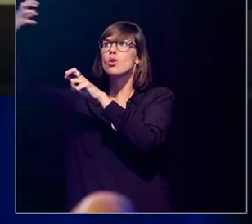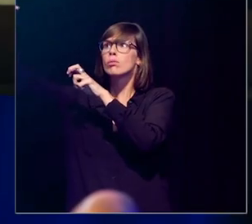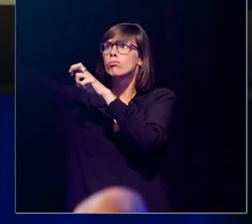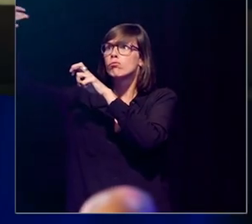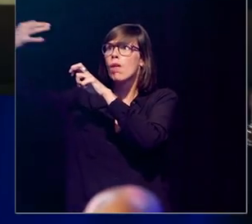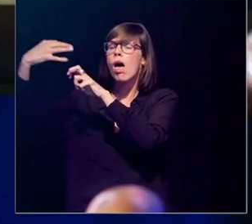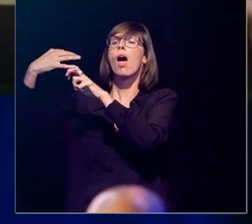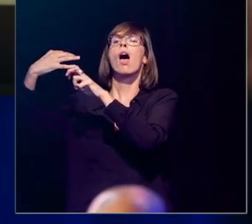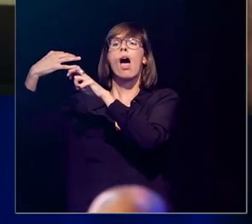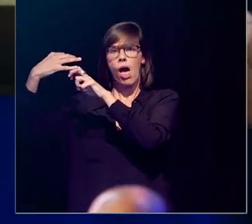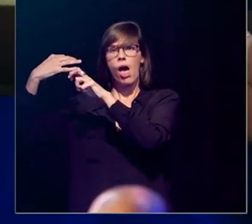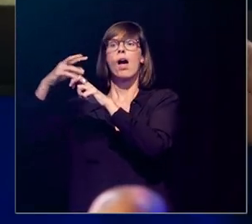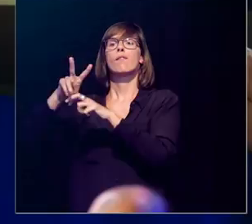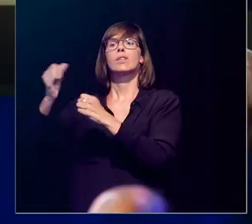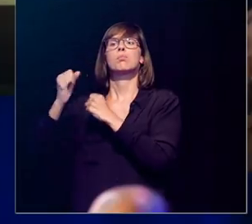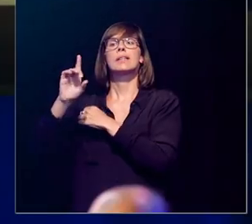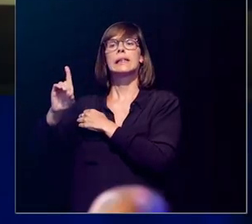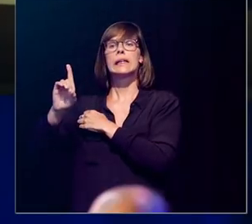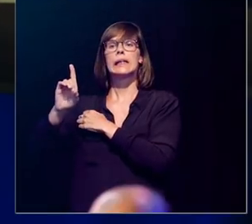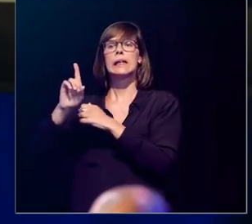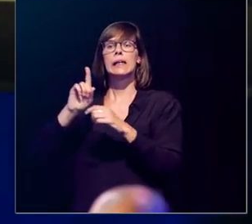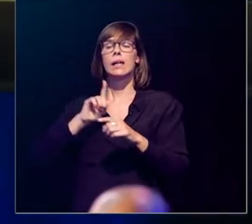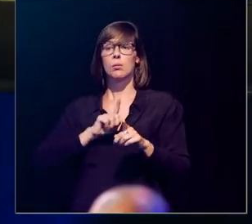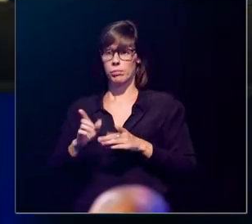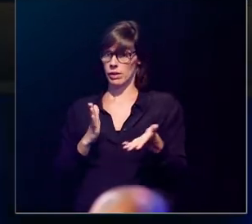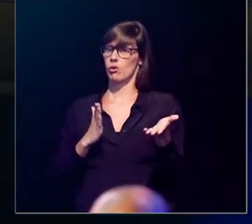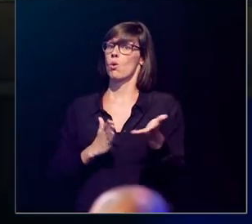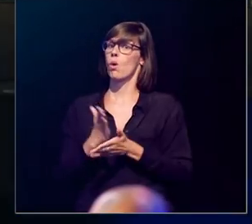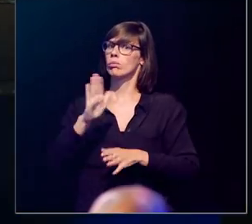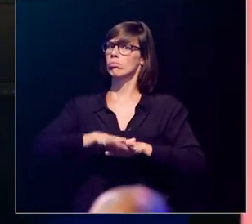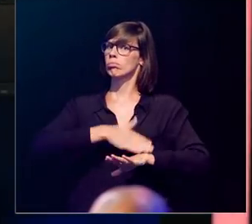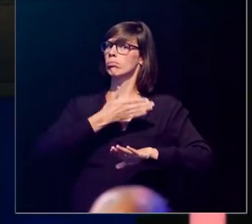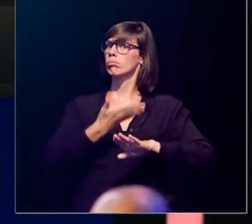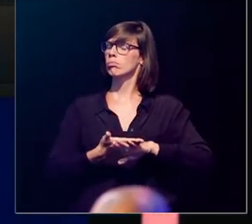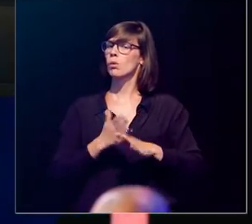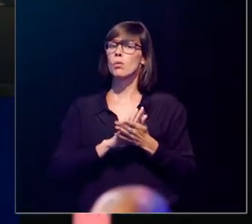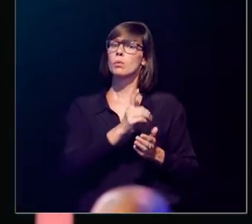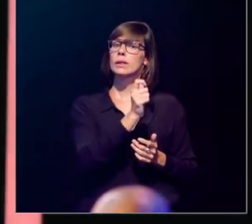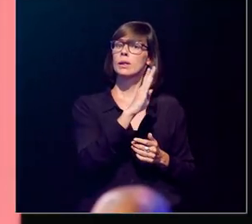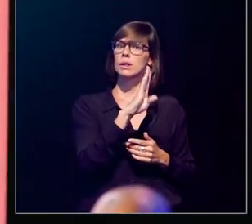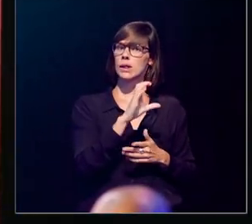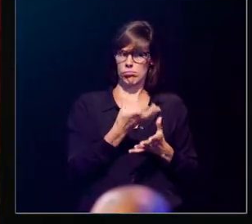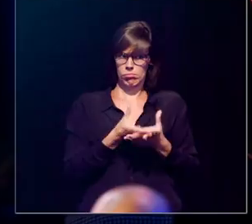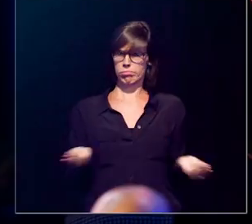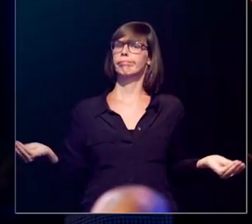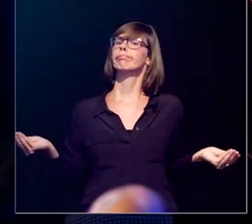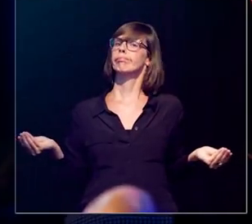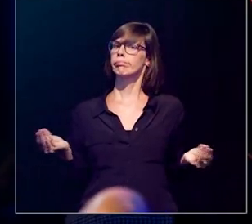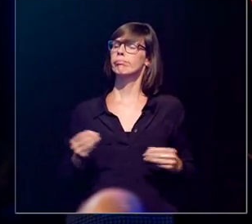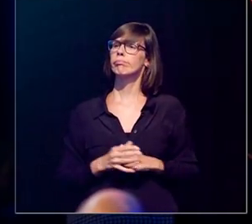zonlicht, om vitamine D te maken. En zij slaagden erin om te genezen van bijvoorbeeld tuberculose.